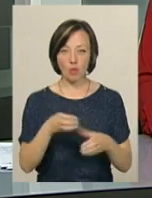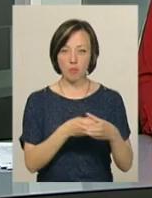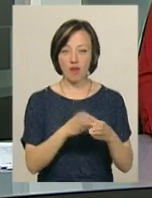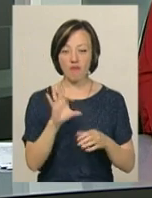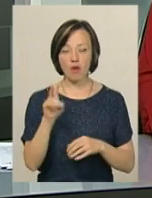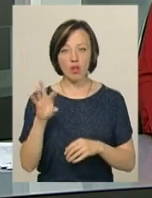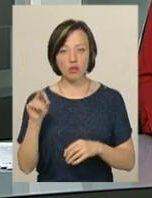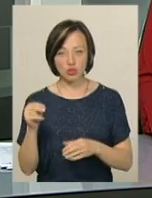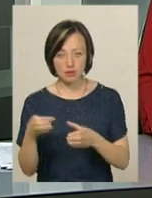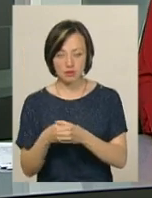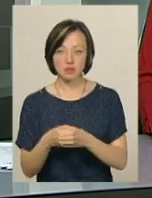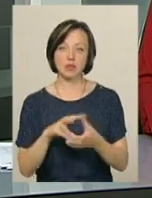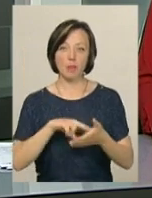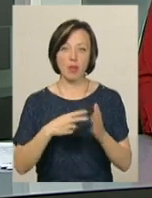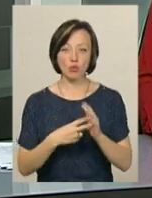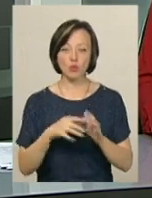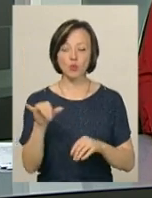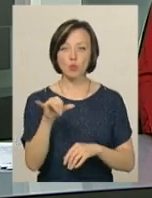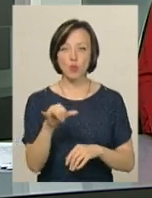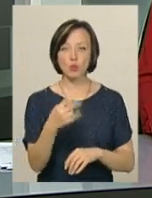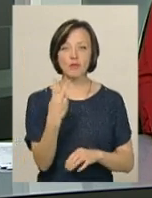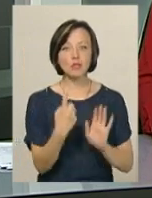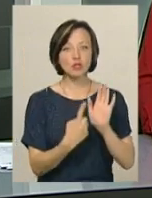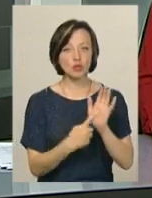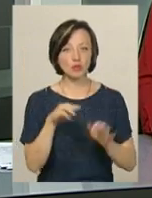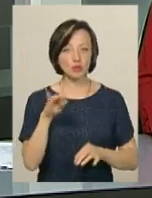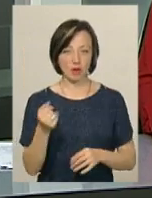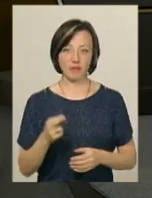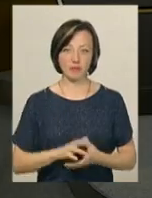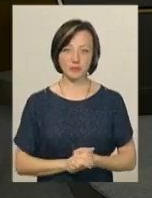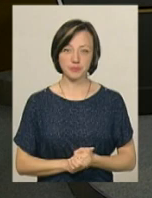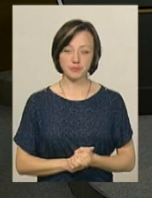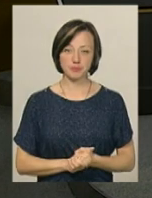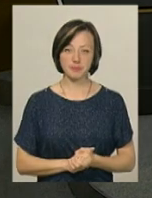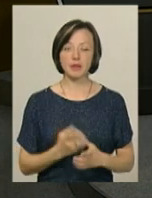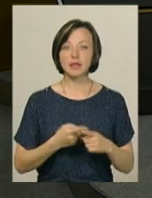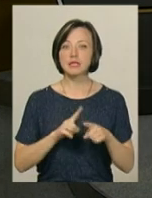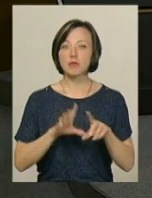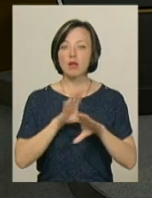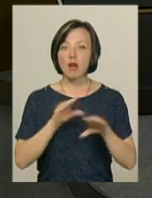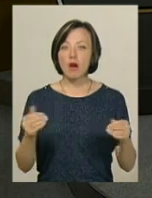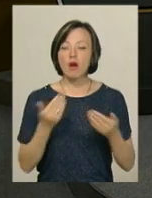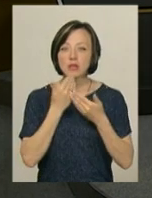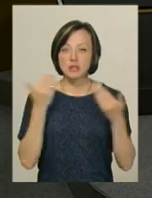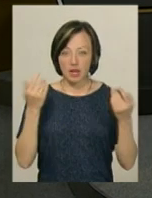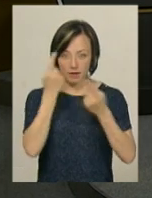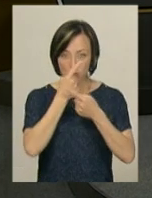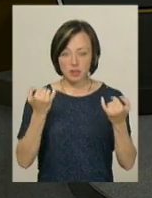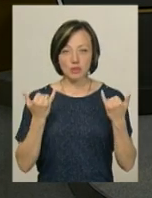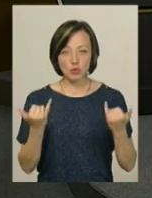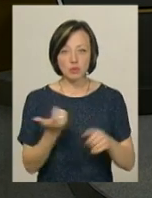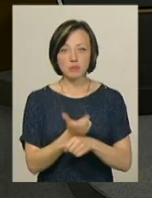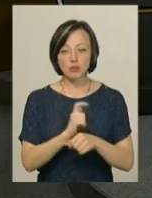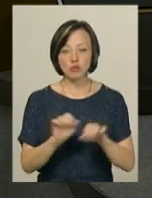волочиського агробізнеса заплановані на суботу 26 травня. Це була остання інформація на сьогодні.